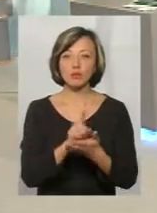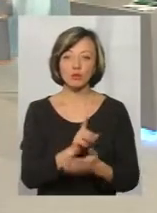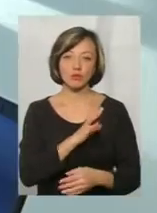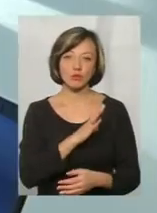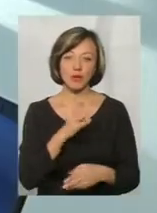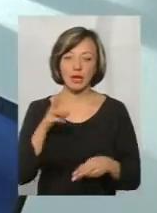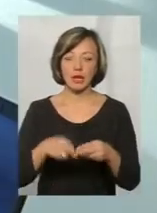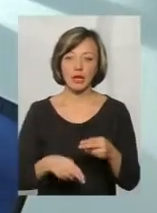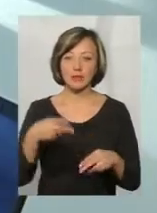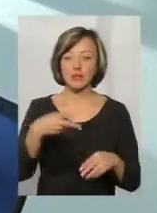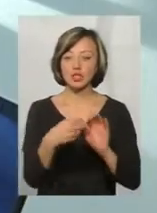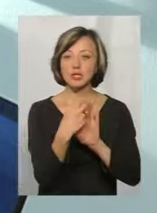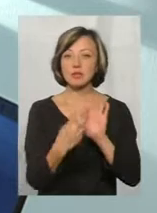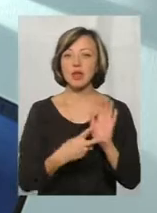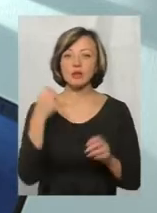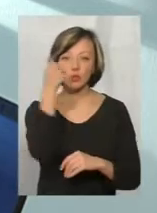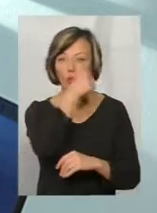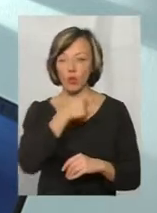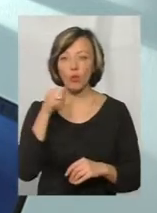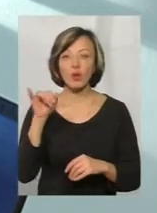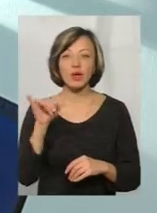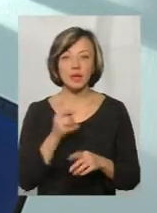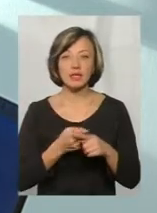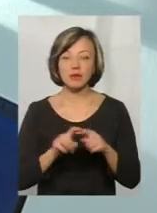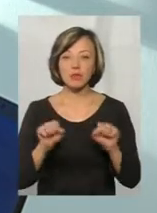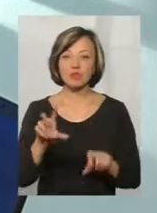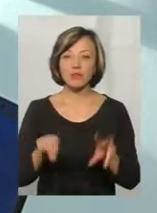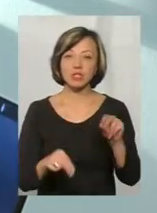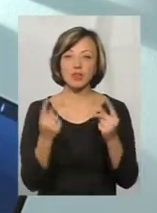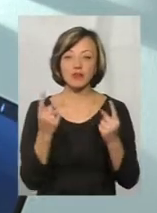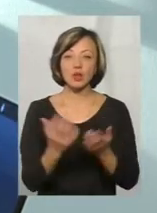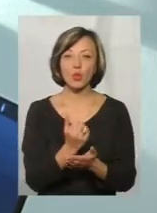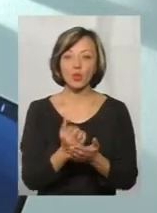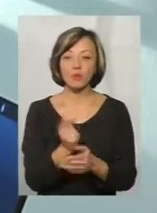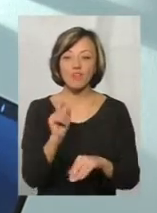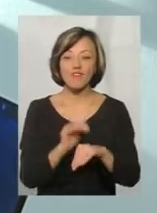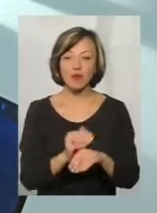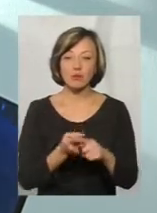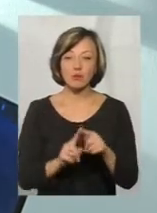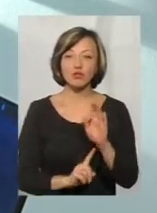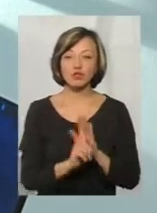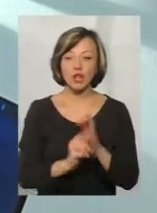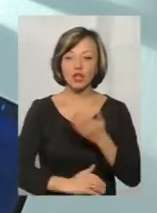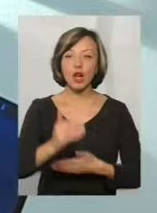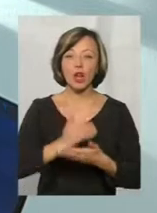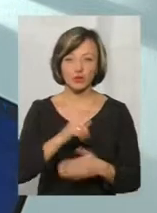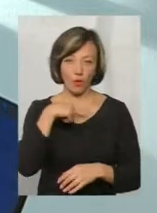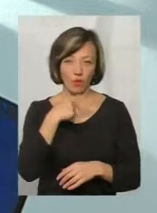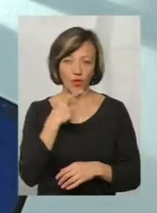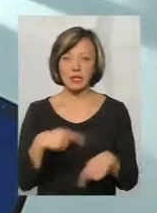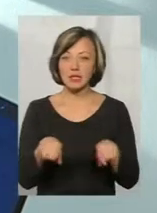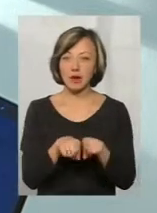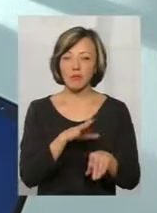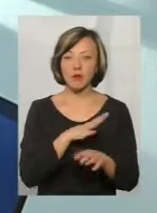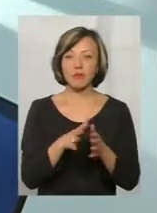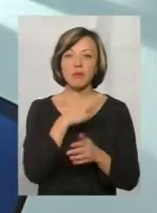кінець 2017 року, і, власне, це можна вважати великим успіхом вже той факт, що про це почали нарешті говорити. Тому що так само